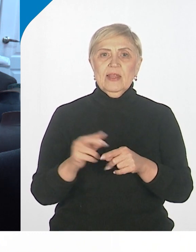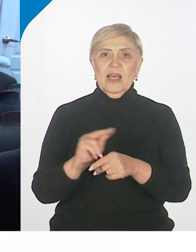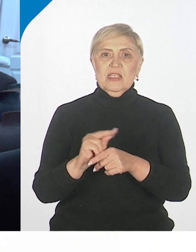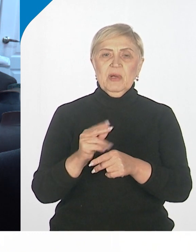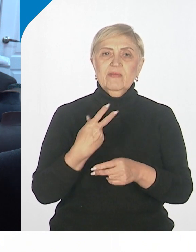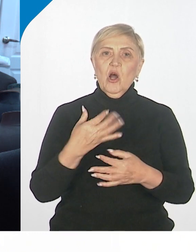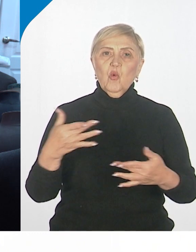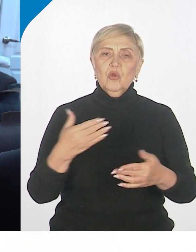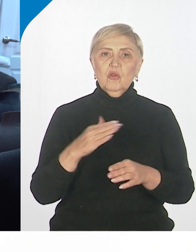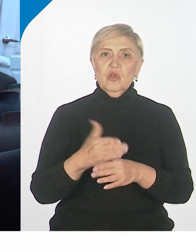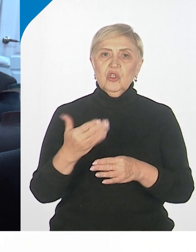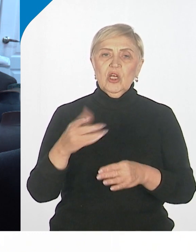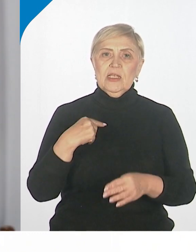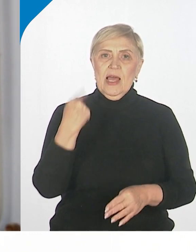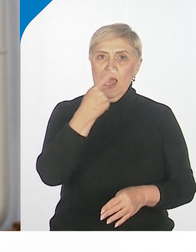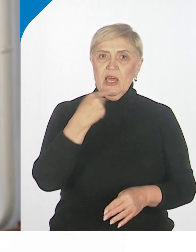моего речевого.